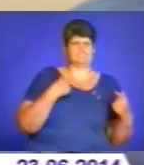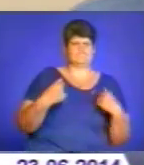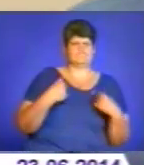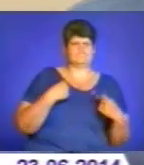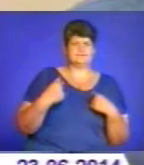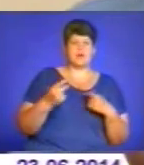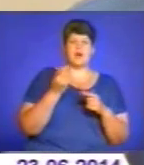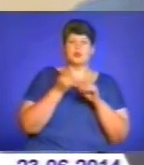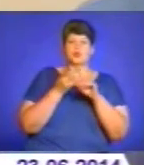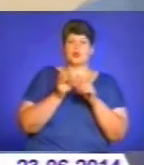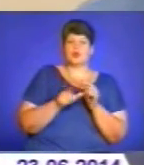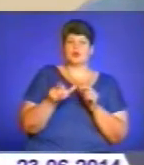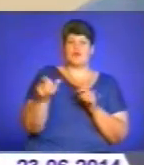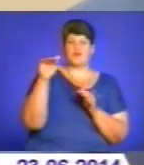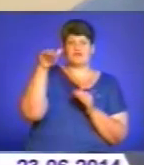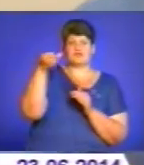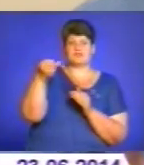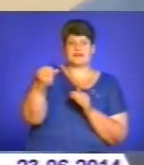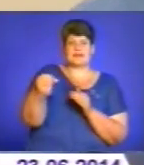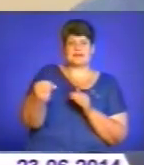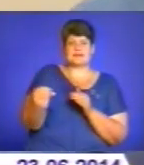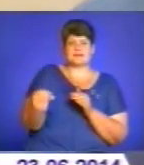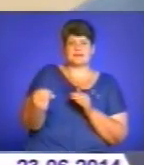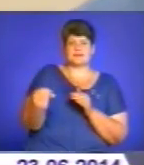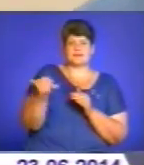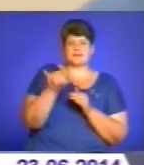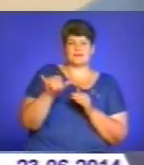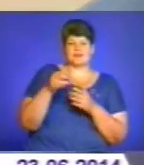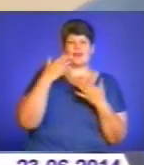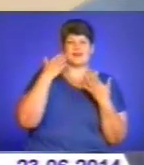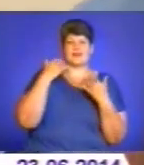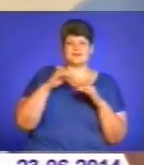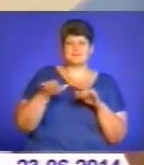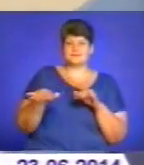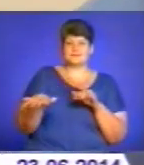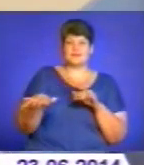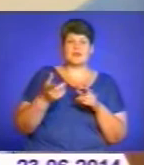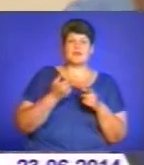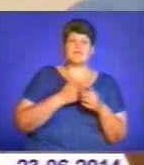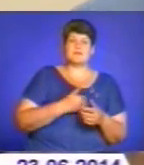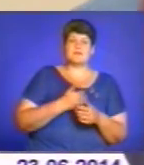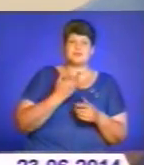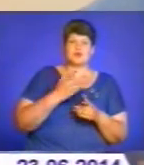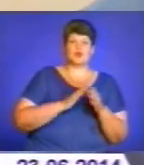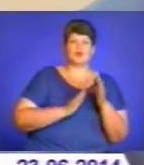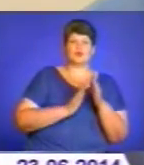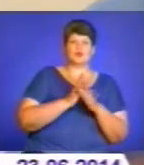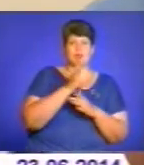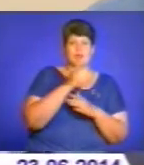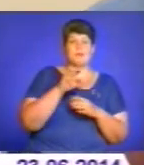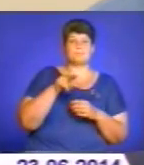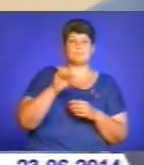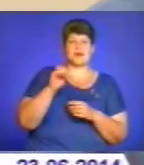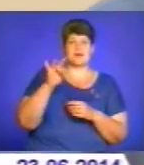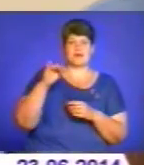друга дорога вниз в мій куди, але така по перенах. В дані випадки, бажаю, догори, по перенах. Так як